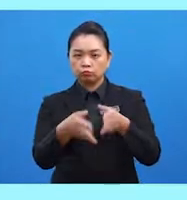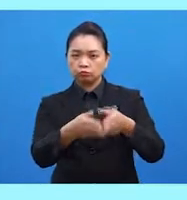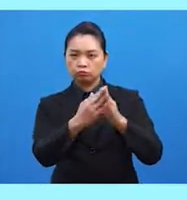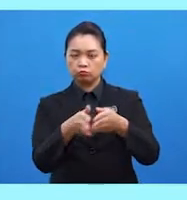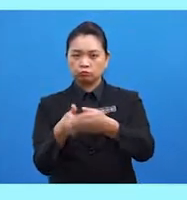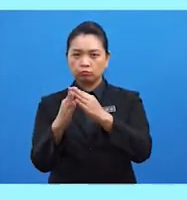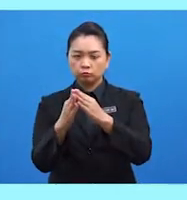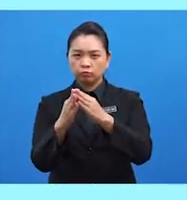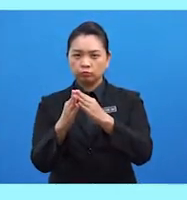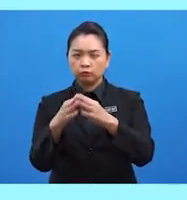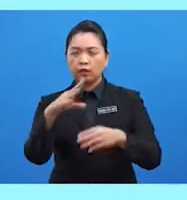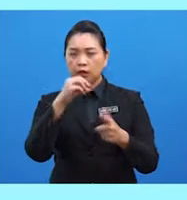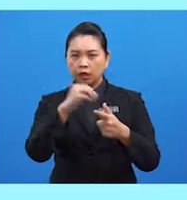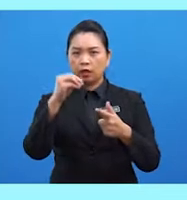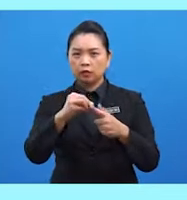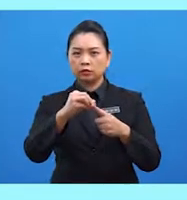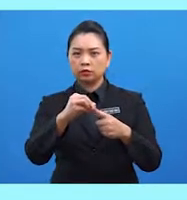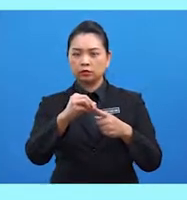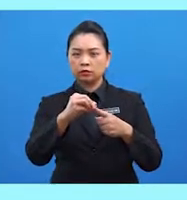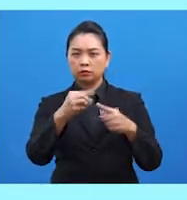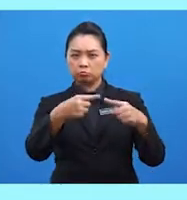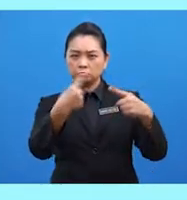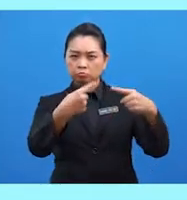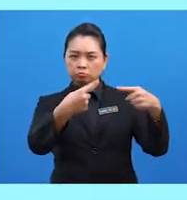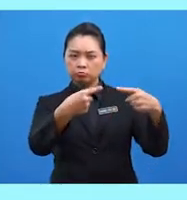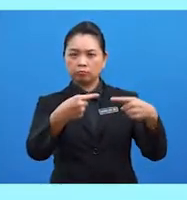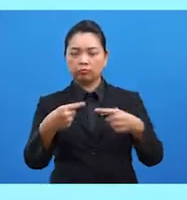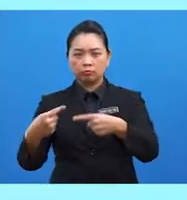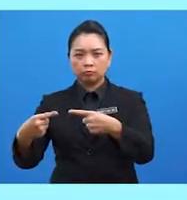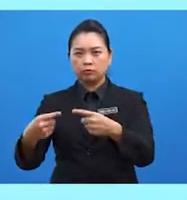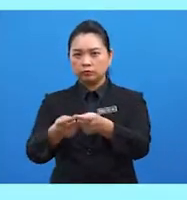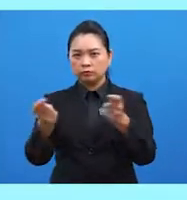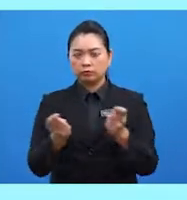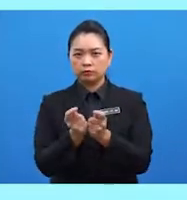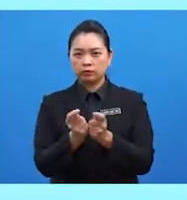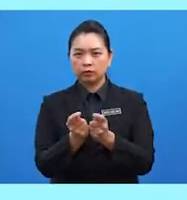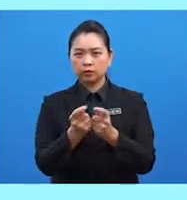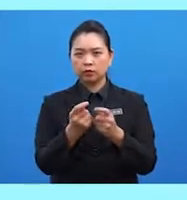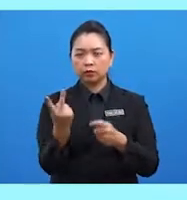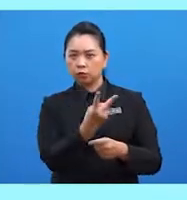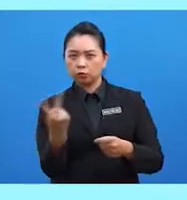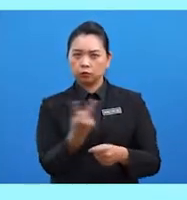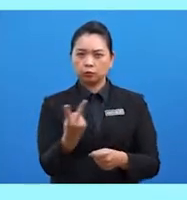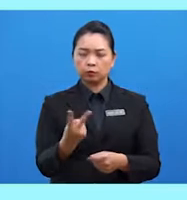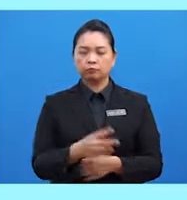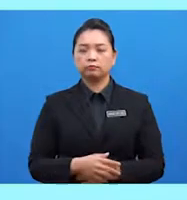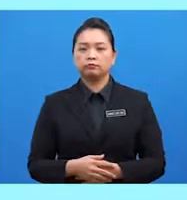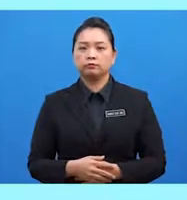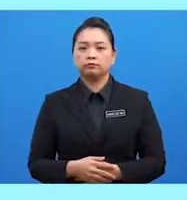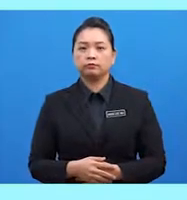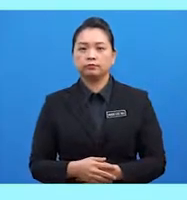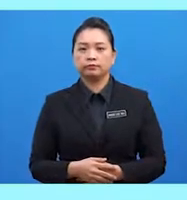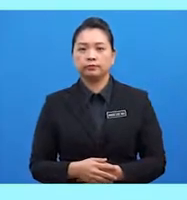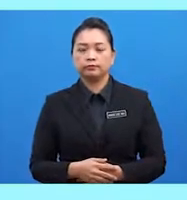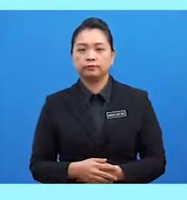petikaian sempadan dengan persetujuan kedua-dua belah pihak yang bertikai. Sebagai contoh,